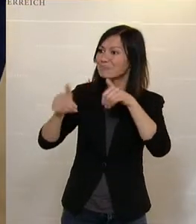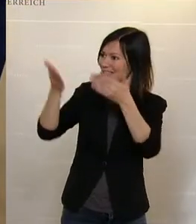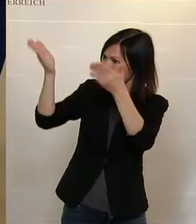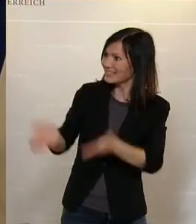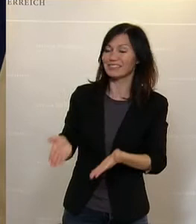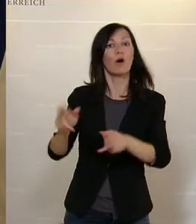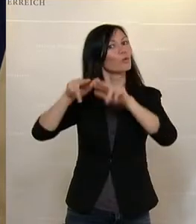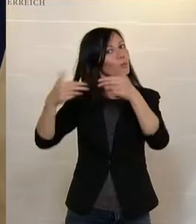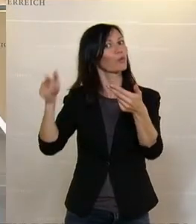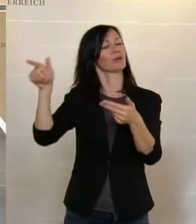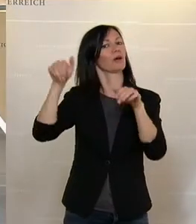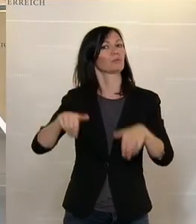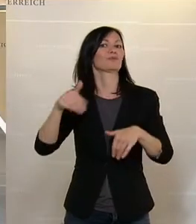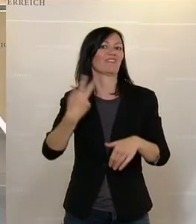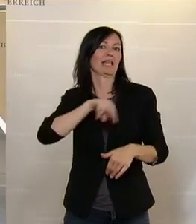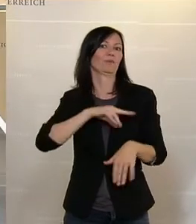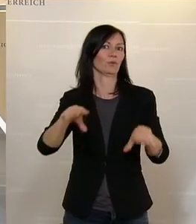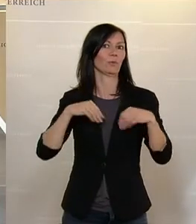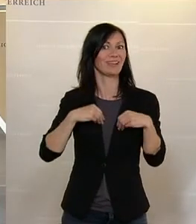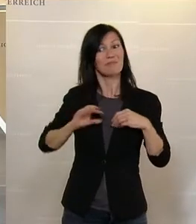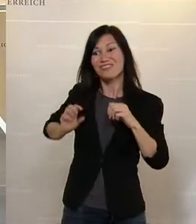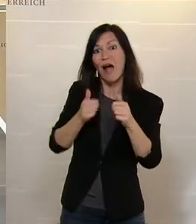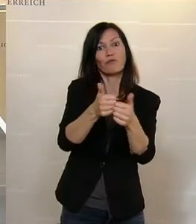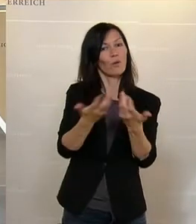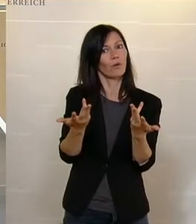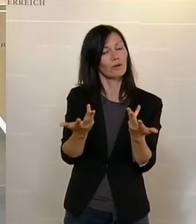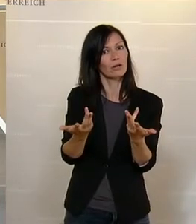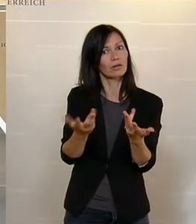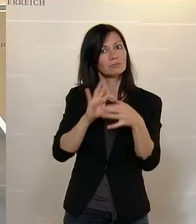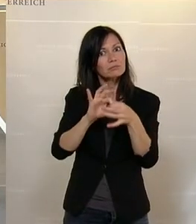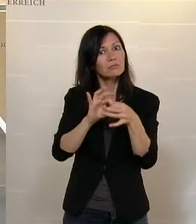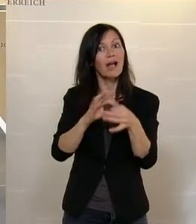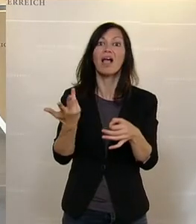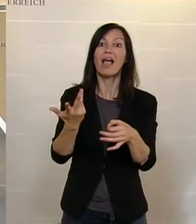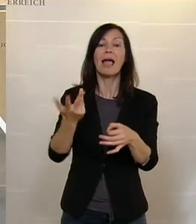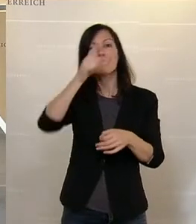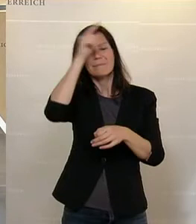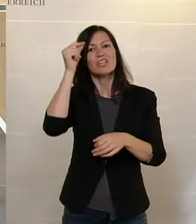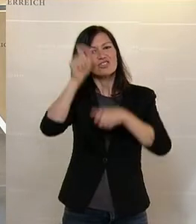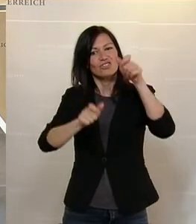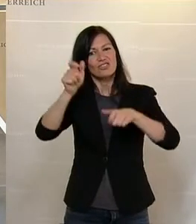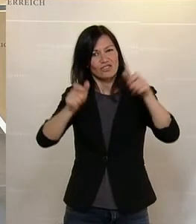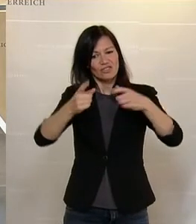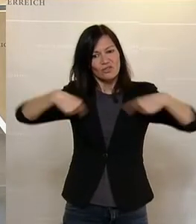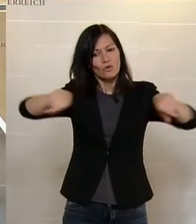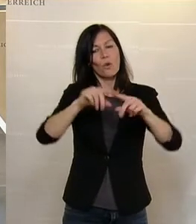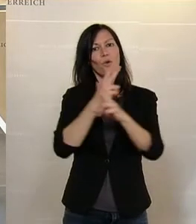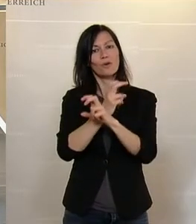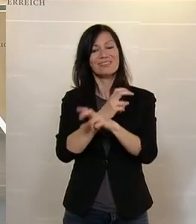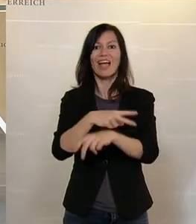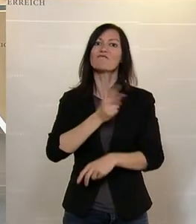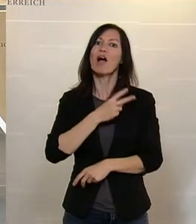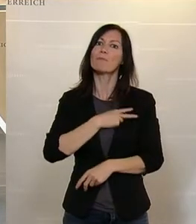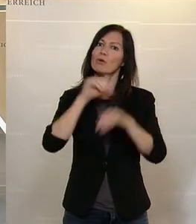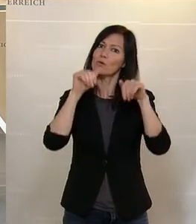seiner Verantwortung nachkommen und das Vermögen der Menschen vor dieser Inkompetenz schützen. Und